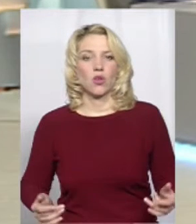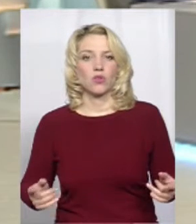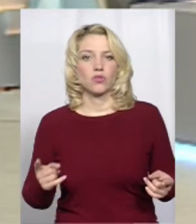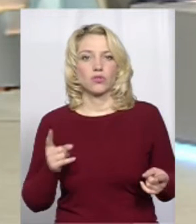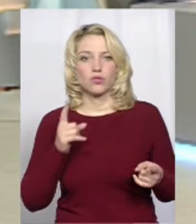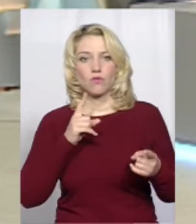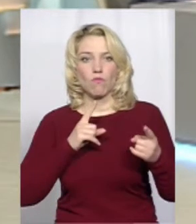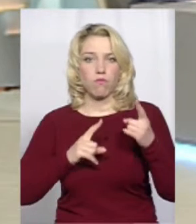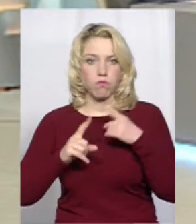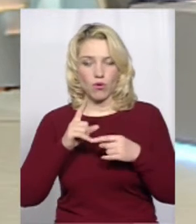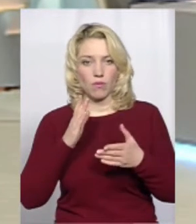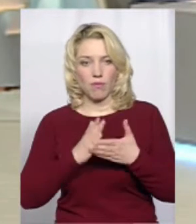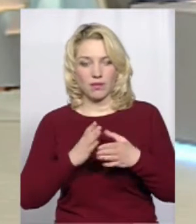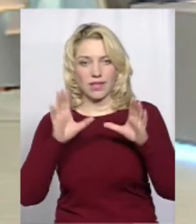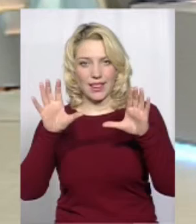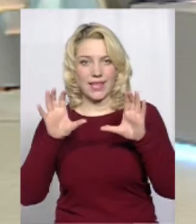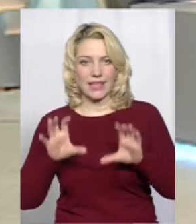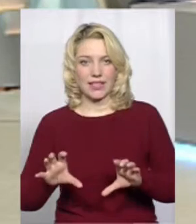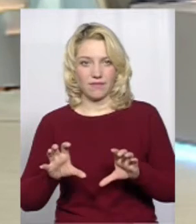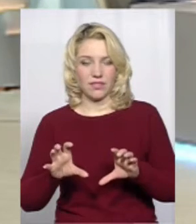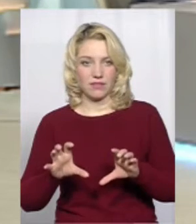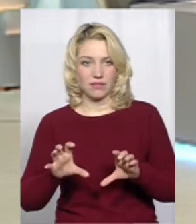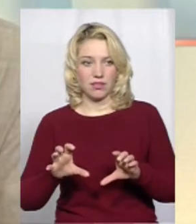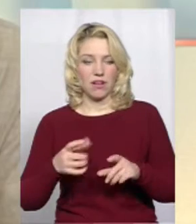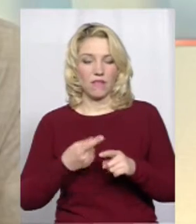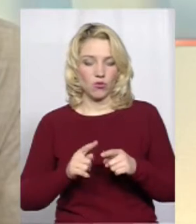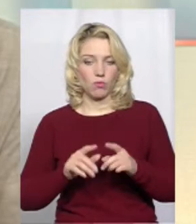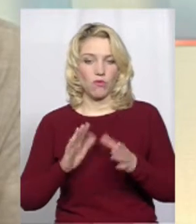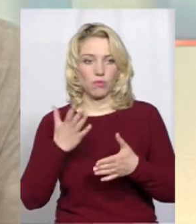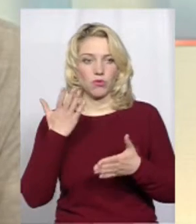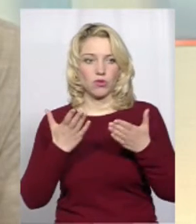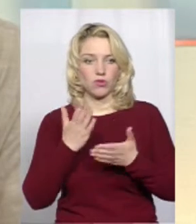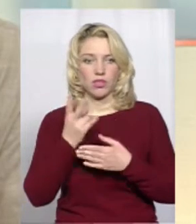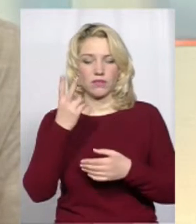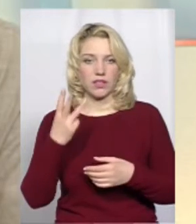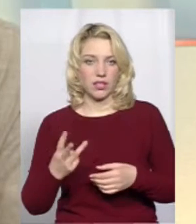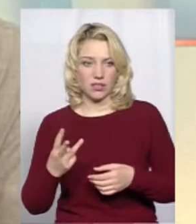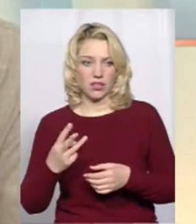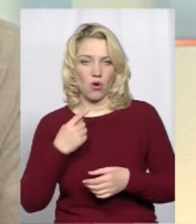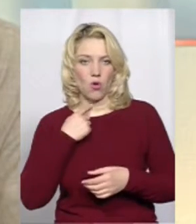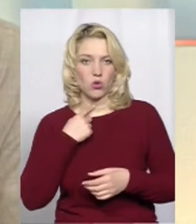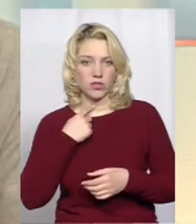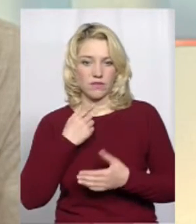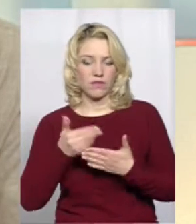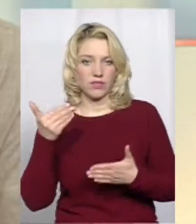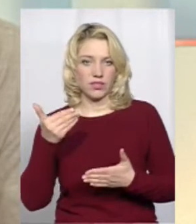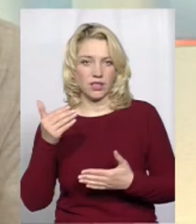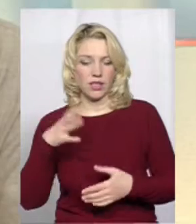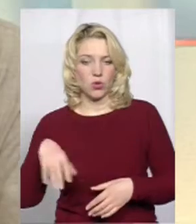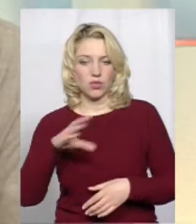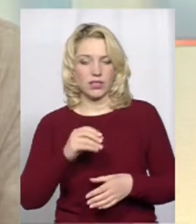мають легітимність, в тому випадку, якщо є дві третіх голосів від